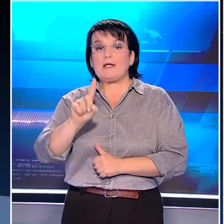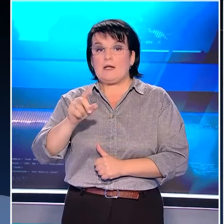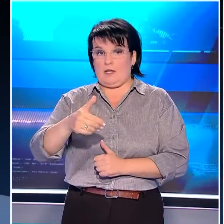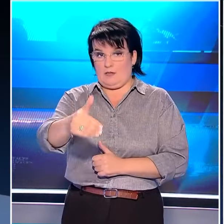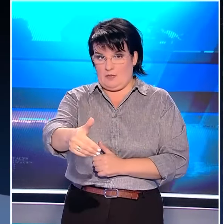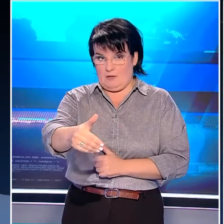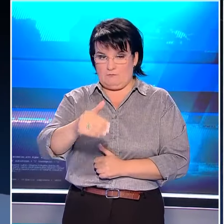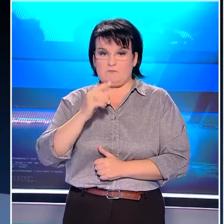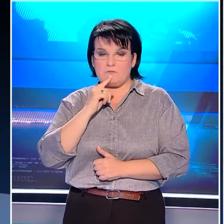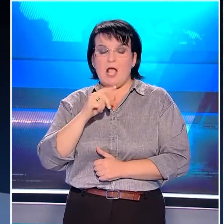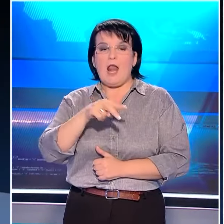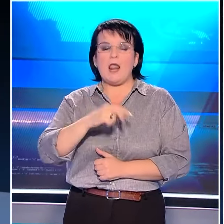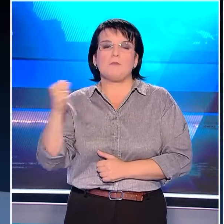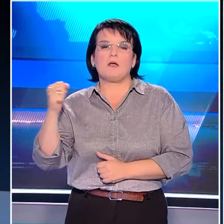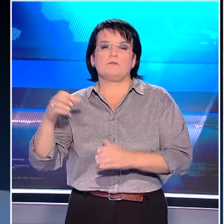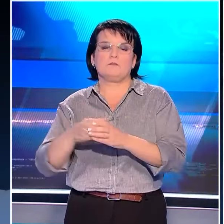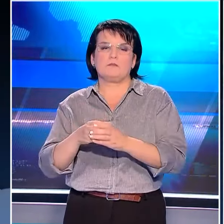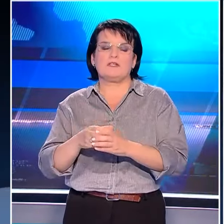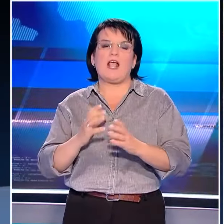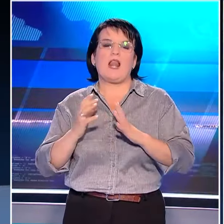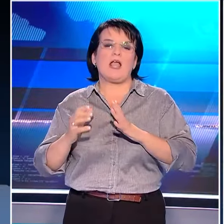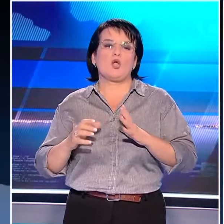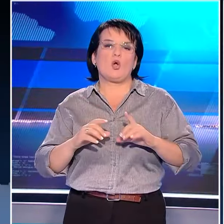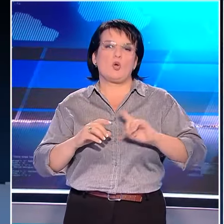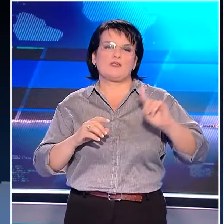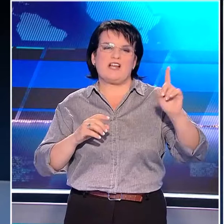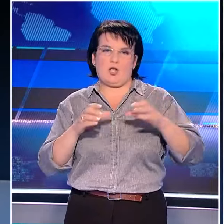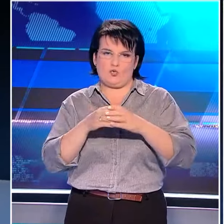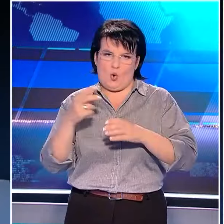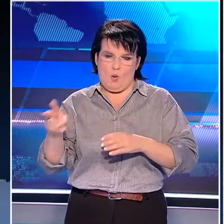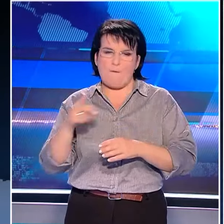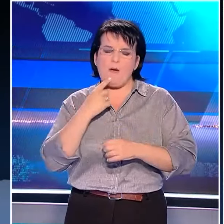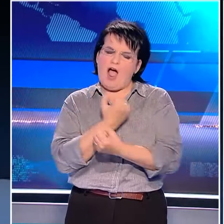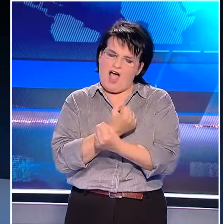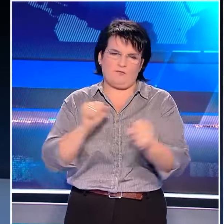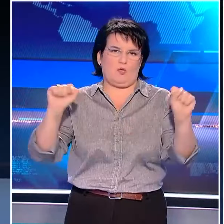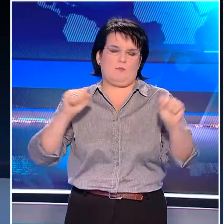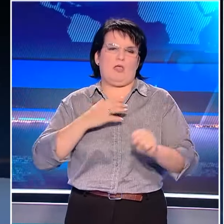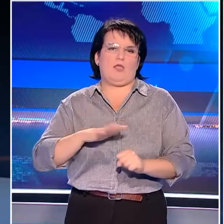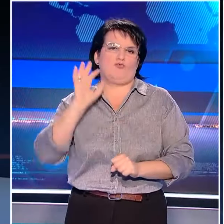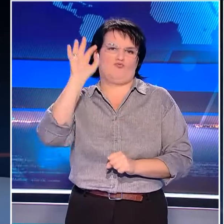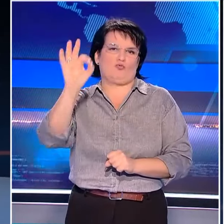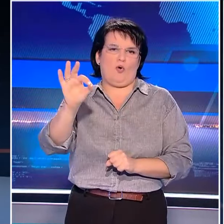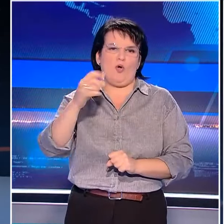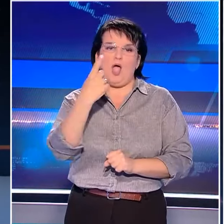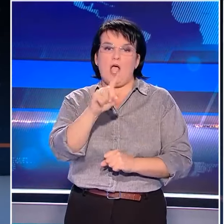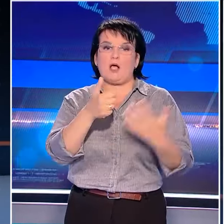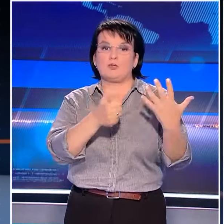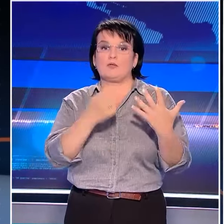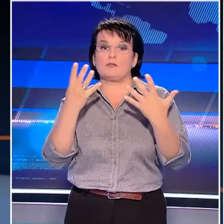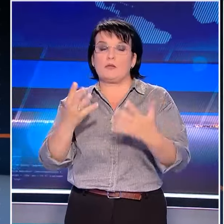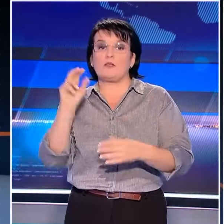Κυριακή. Η Μαρίν Λεπέν και ο Εθνικός Συναγερμός τονίζουν ότι ο στόχος τους είναι η αυτοδυναμία την ώρα που τουλάχιστον 169